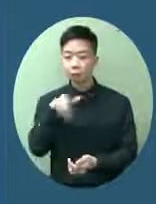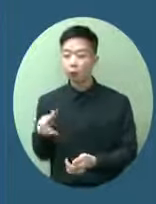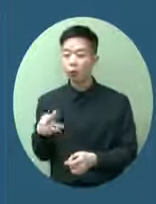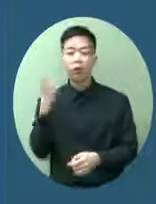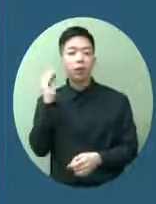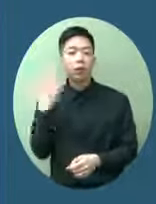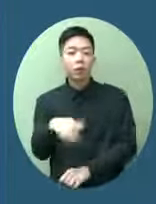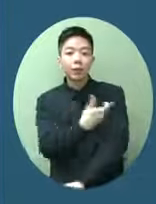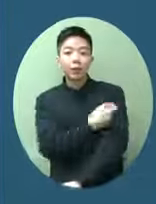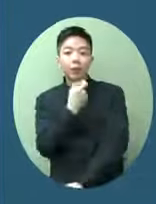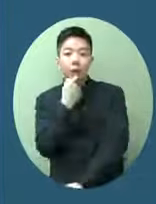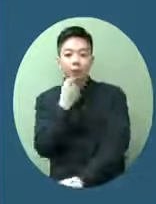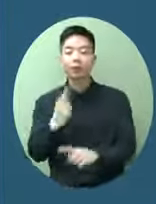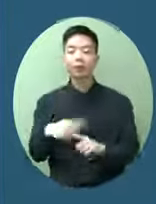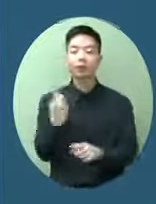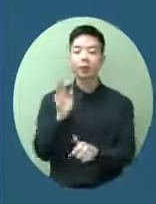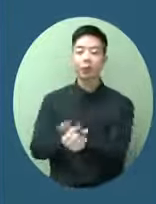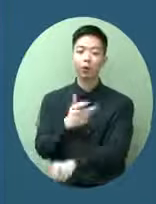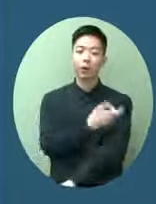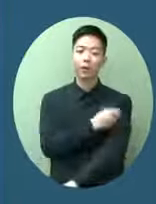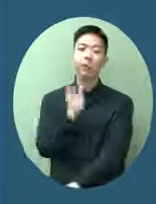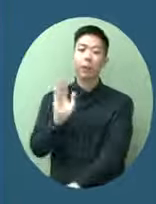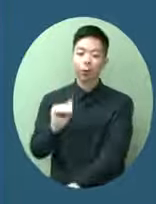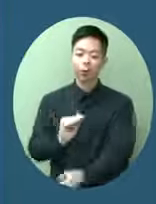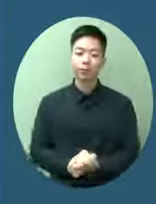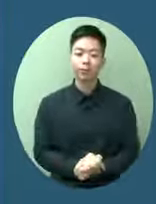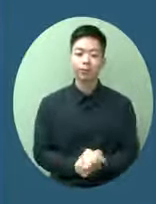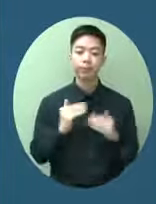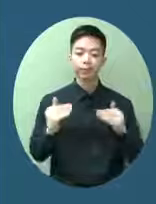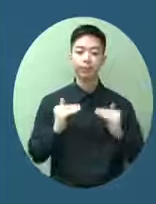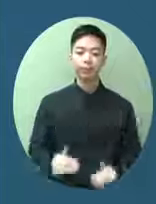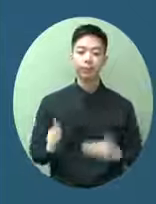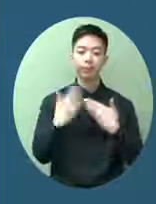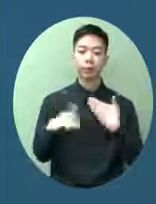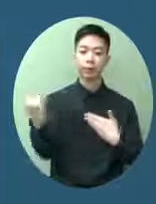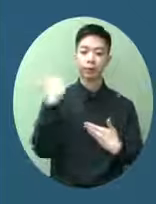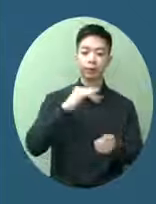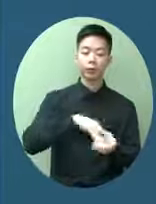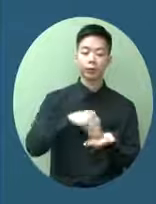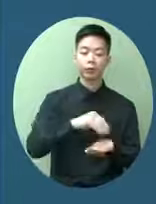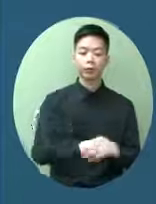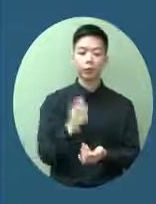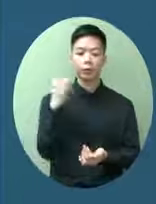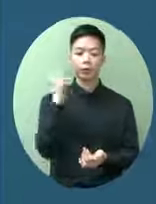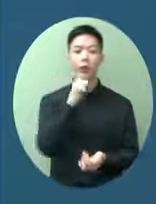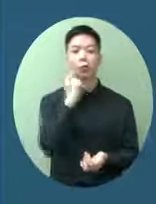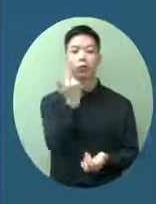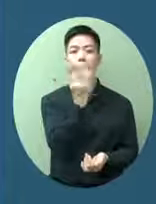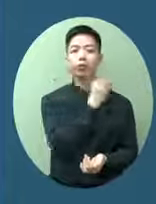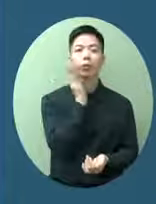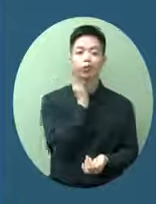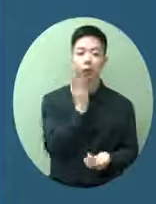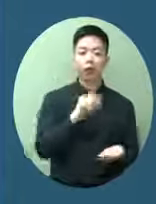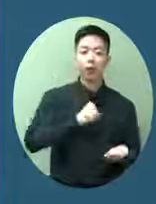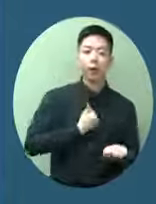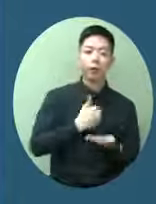接下來我想說說入境的情況近日很多商界的朋友都說我們入境的要